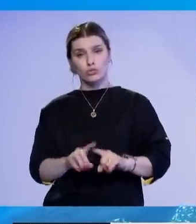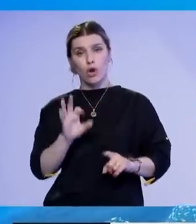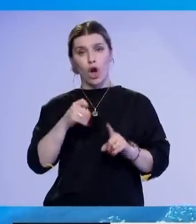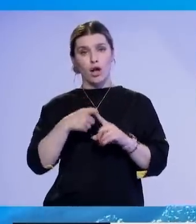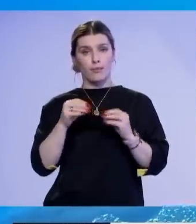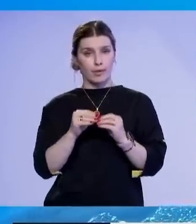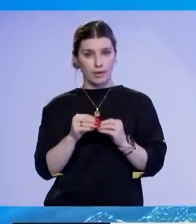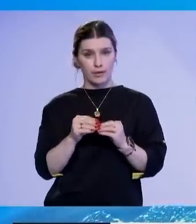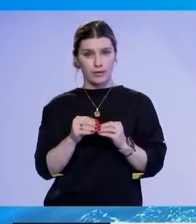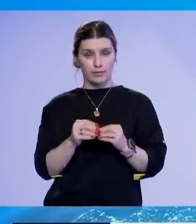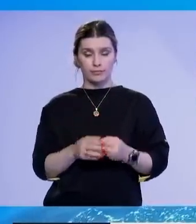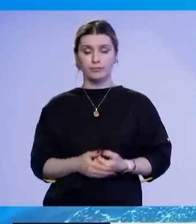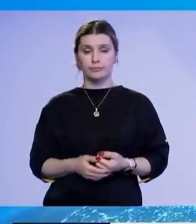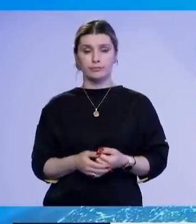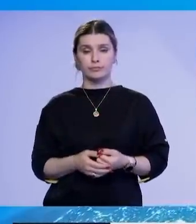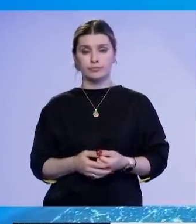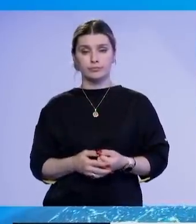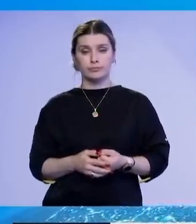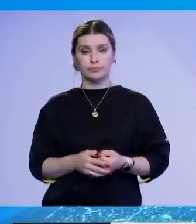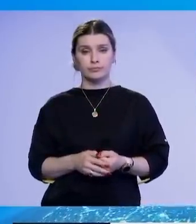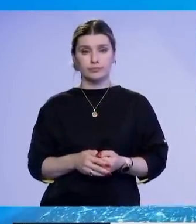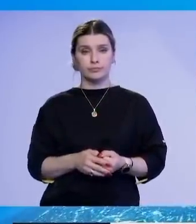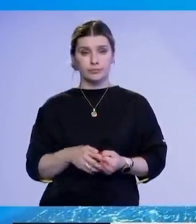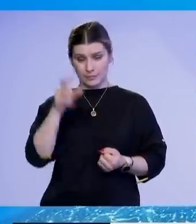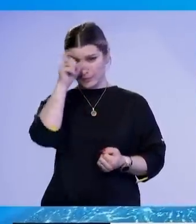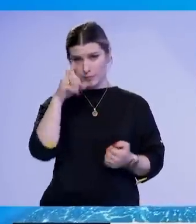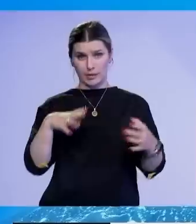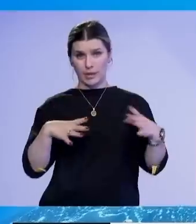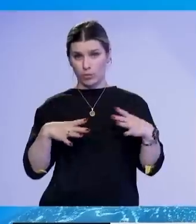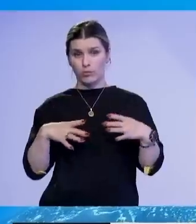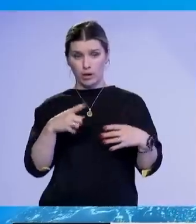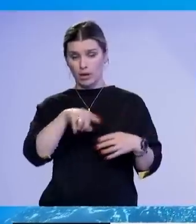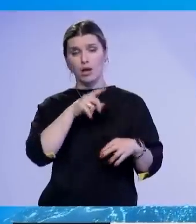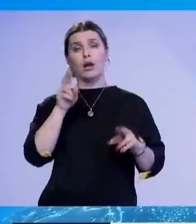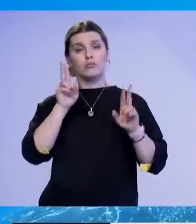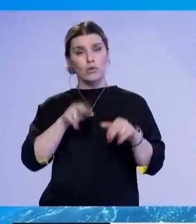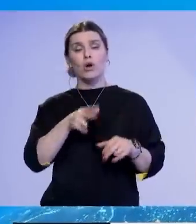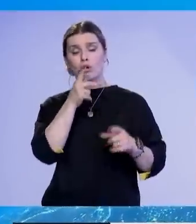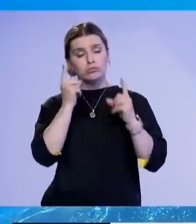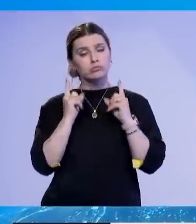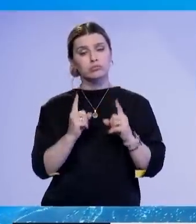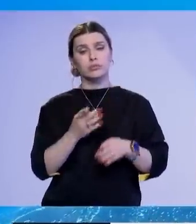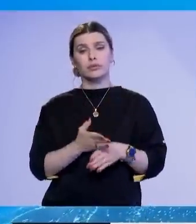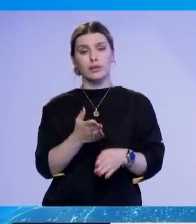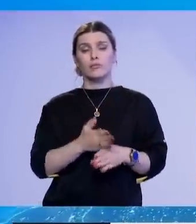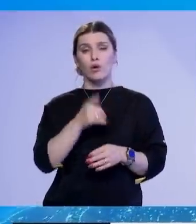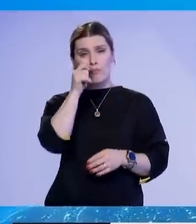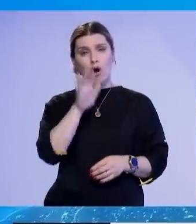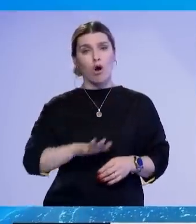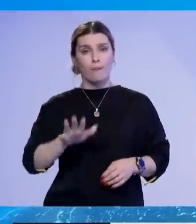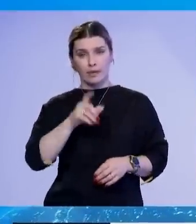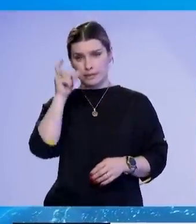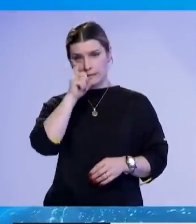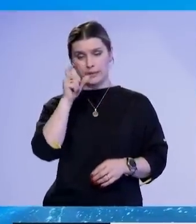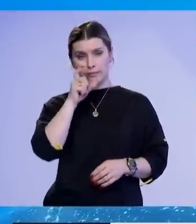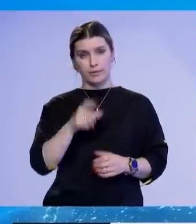sërbet në Kosovë njofton prezidenca. Republika e sërbis do të jetë vendosur dhe palje kunder në mbrojtjene popullitës sajnë